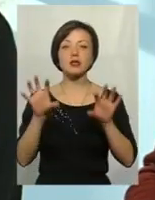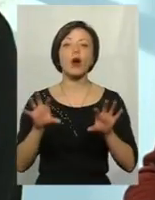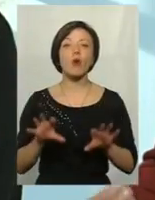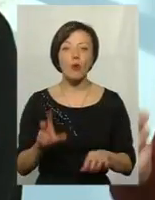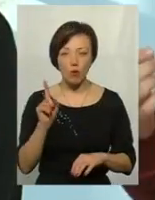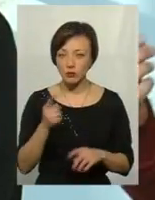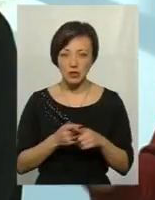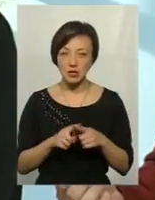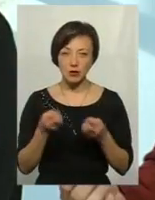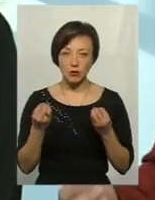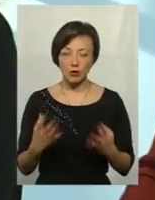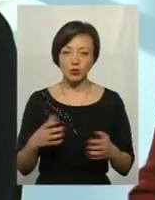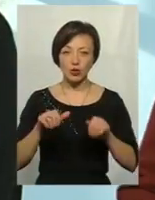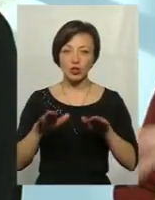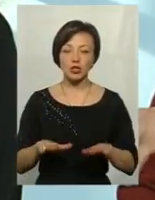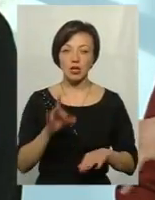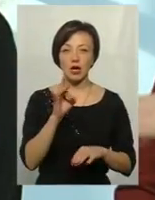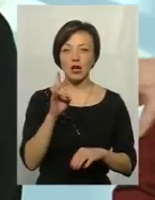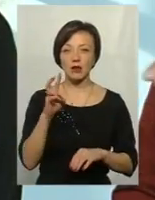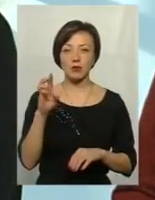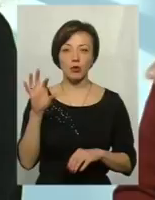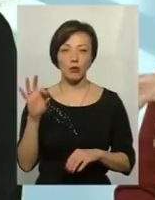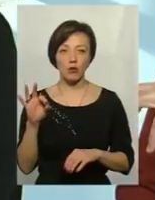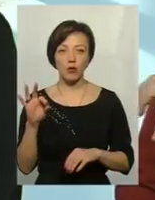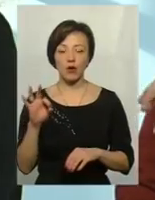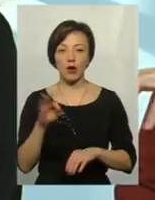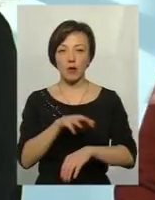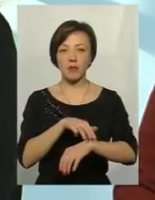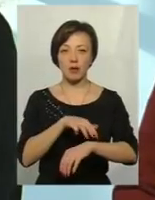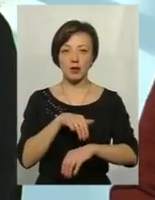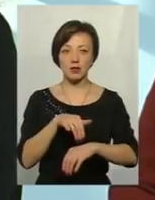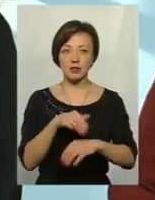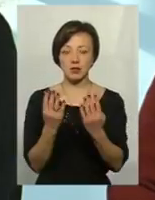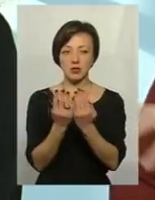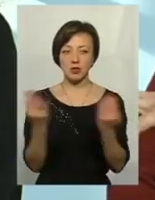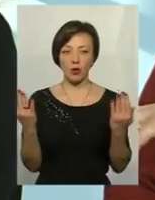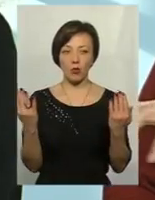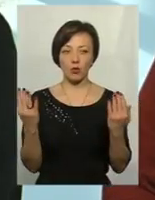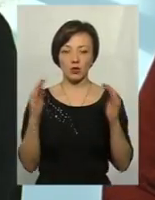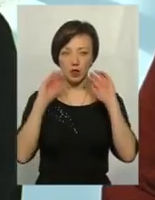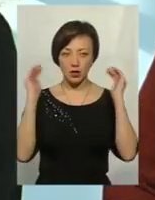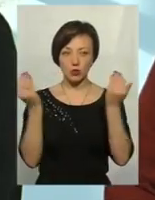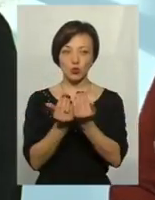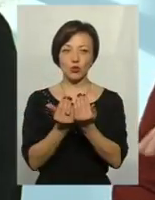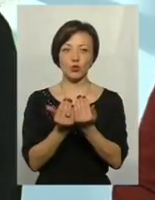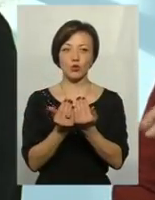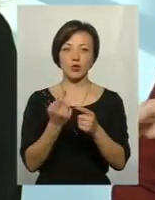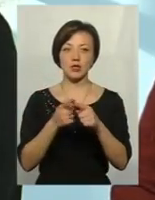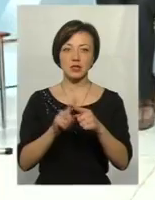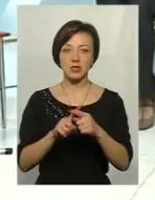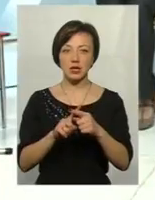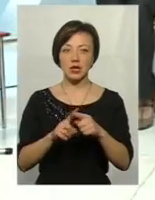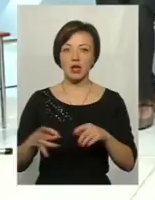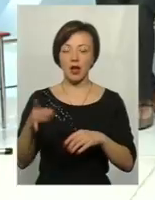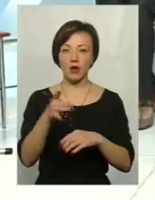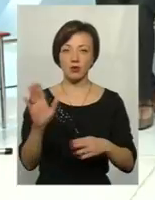Щоб це не було рішення РНБО, де зараз міліцейські загони ізолюють ці всі прокордонні райони, зметують